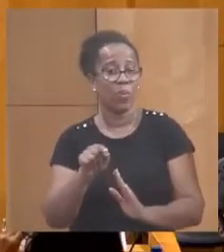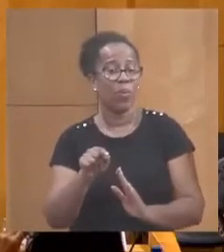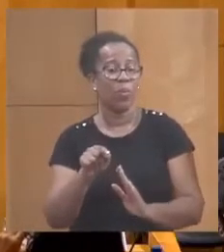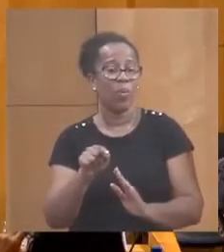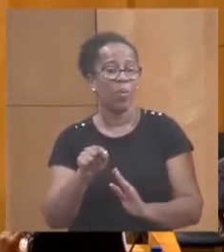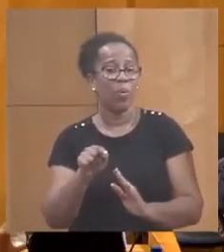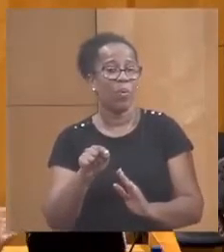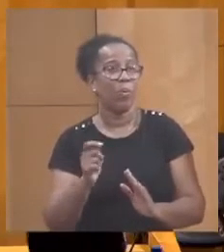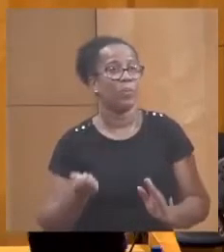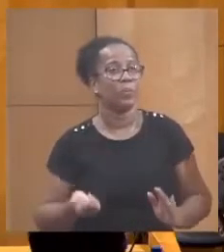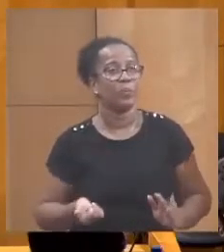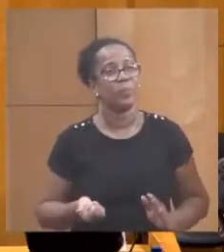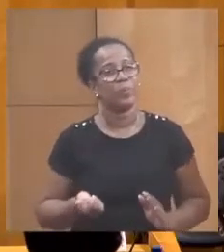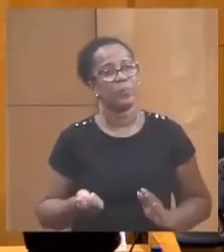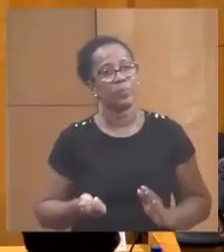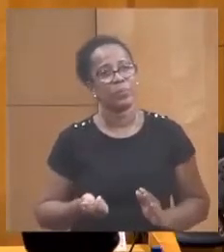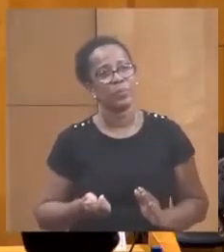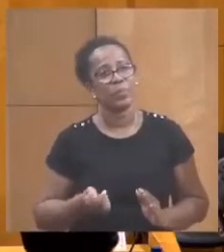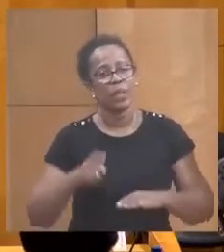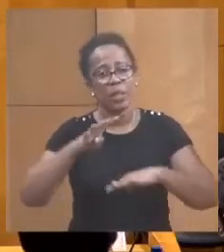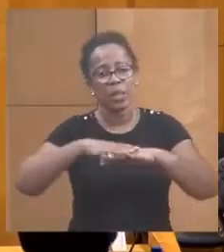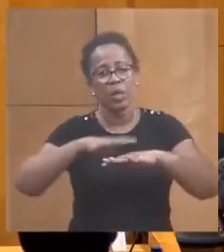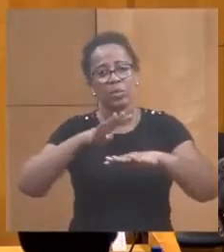quartier